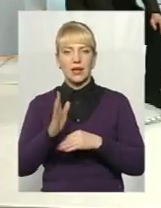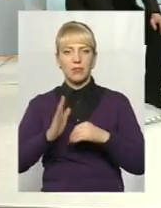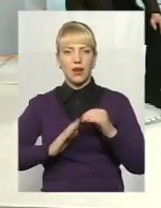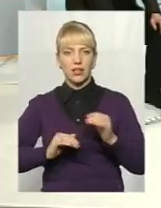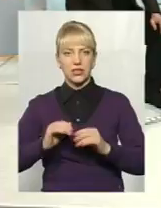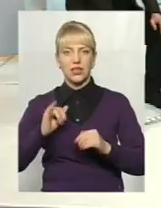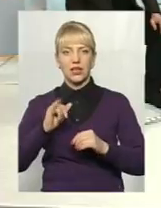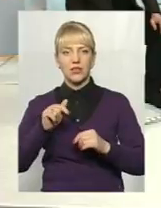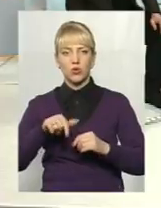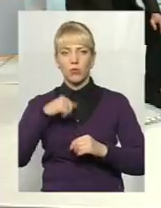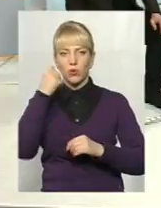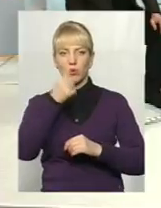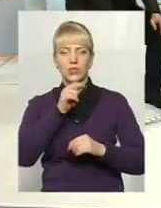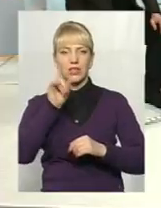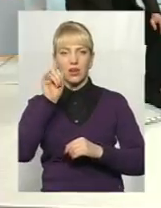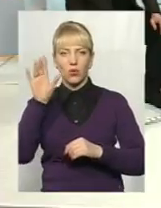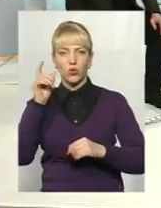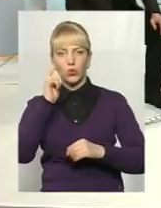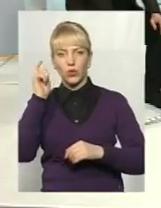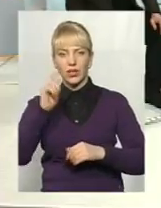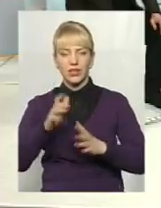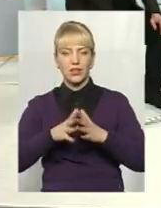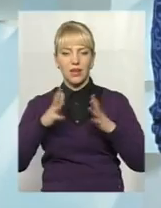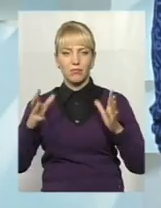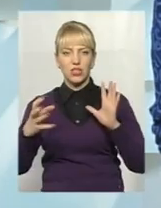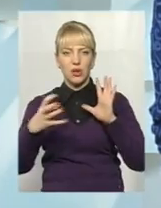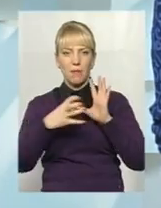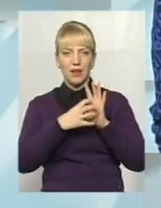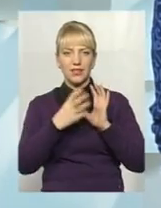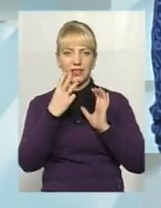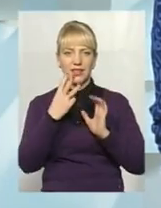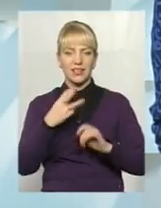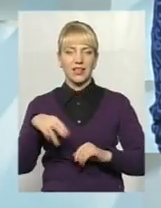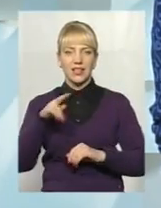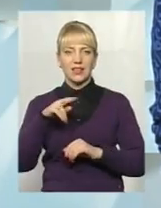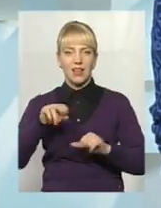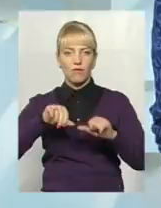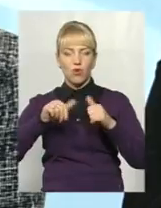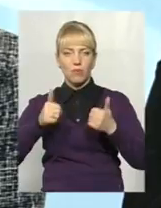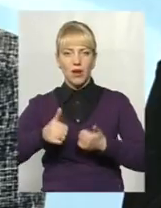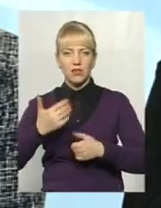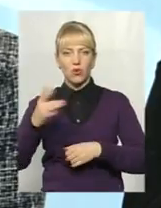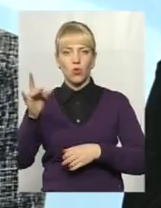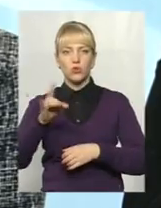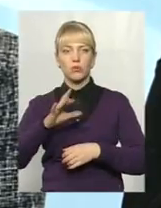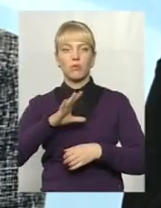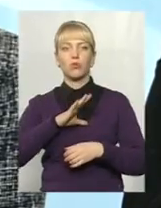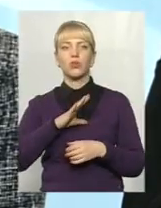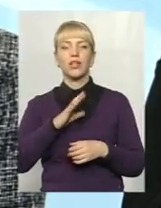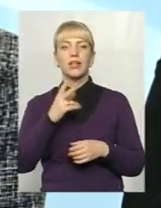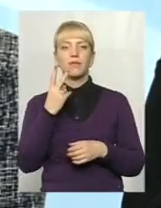рекорд України, найбільший магніт в 3D форматі, його розміри були 2